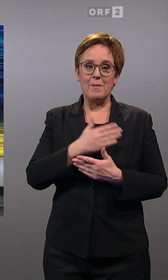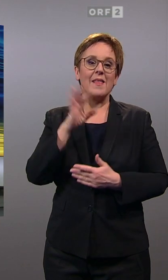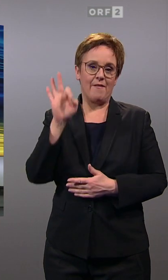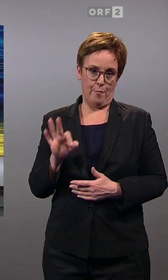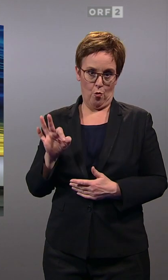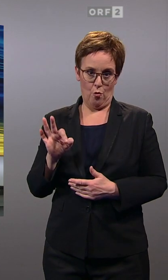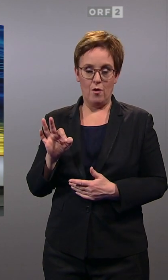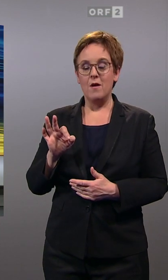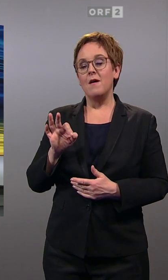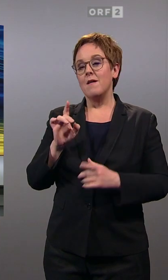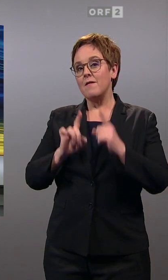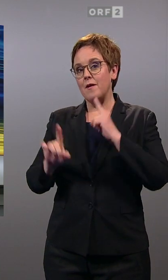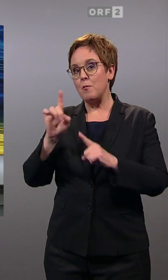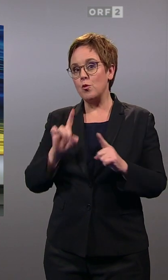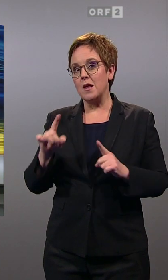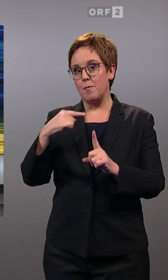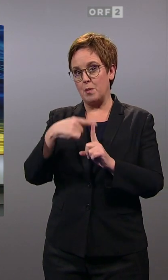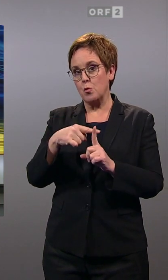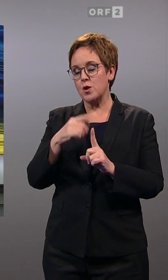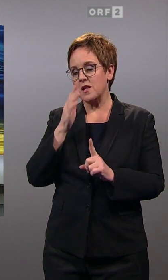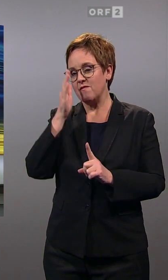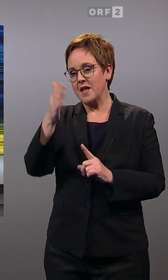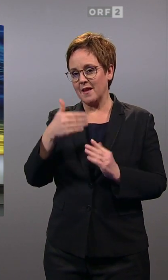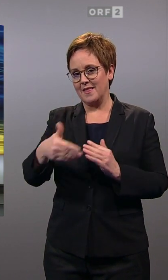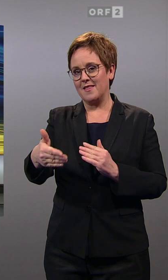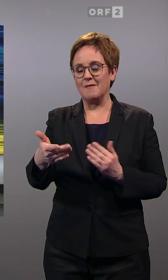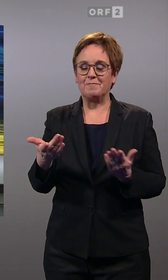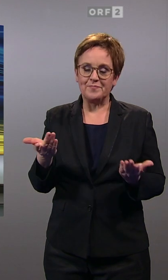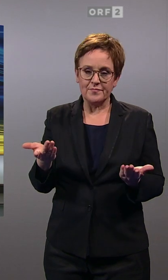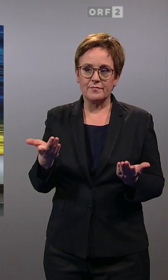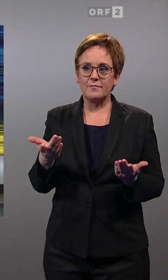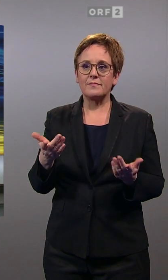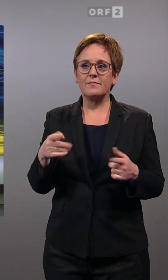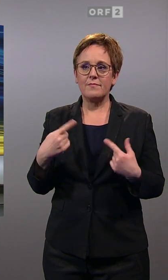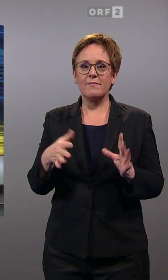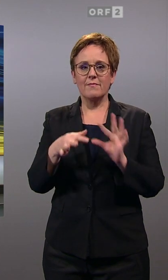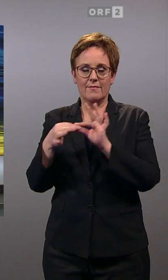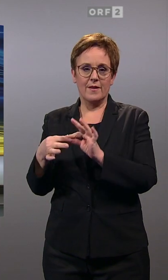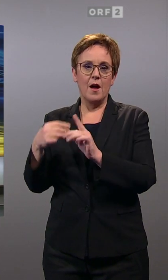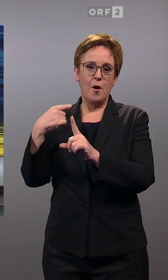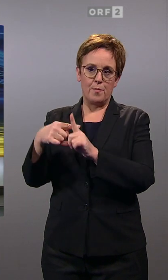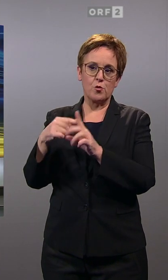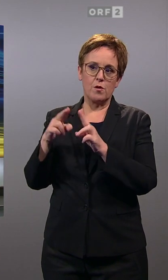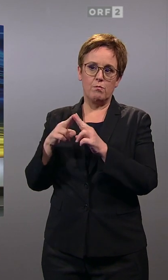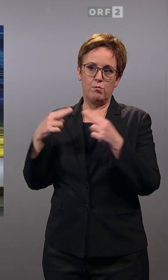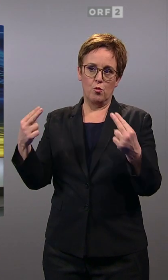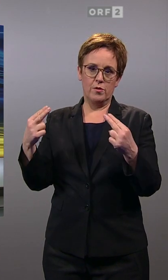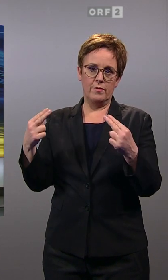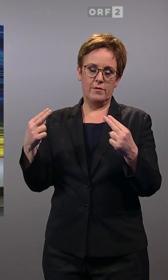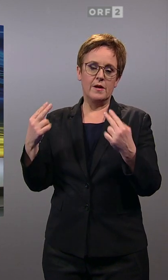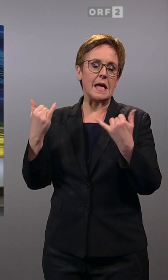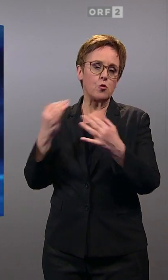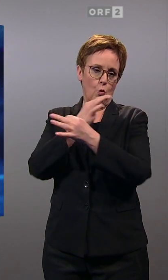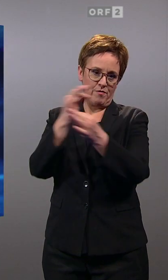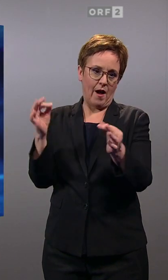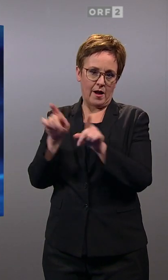es ein Plus sein wird. Und das ist dann gepaart mit dem Plus, das auf Bundesebene jedenfalls in den